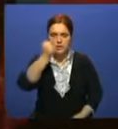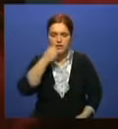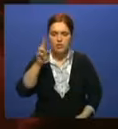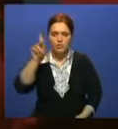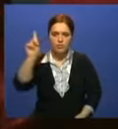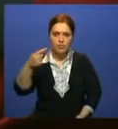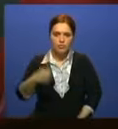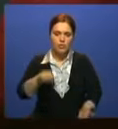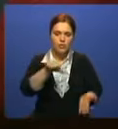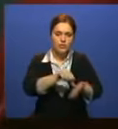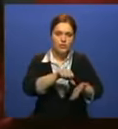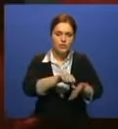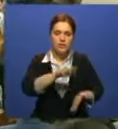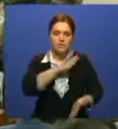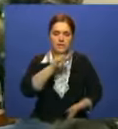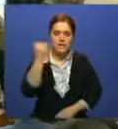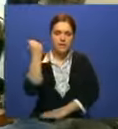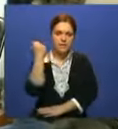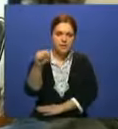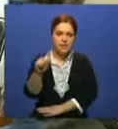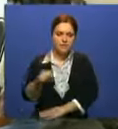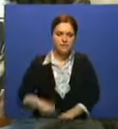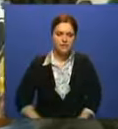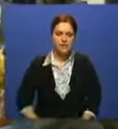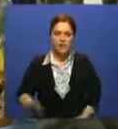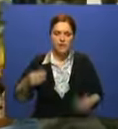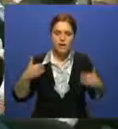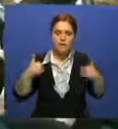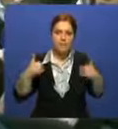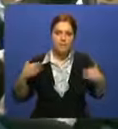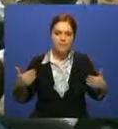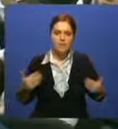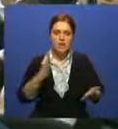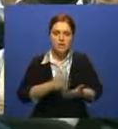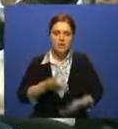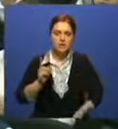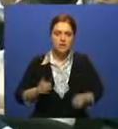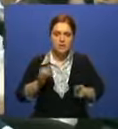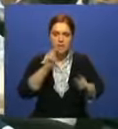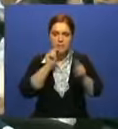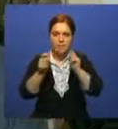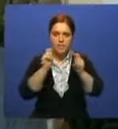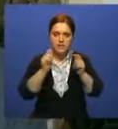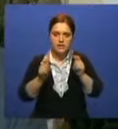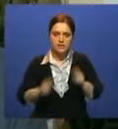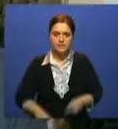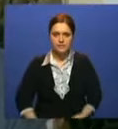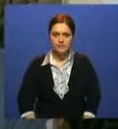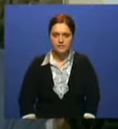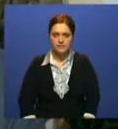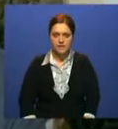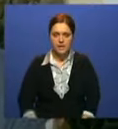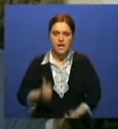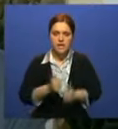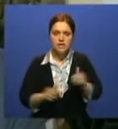воевал в годы Великой Отечественной, но и победил. Поэтому все поздравления необычайно искренние, а подарки от всей души. Каждая песня в